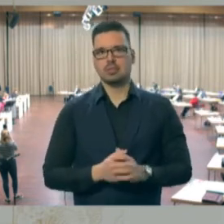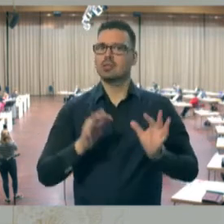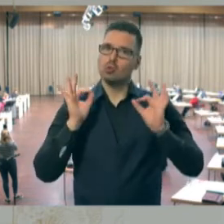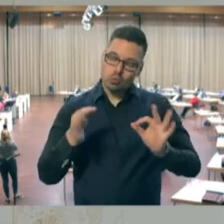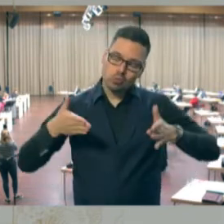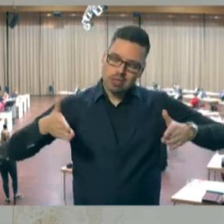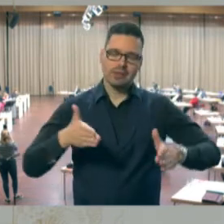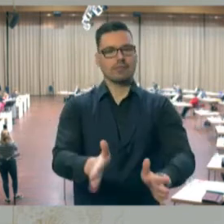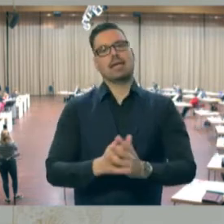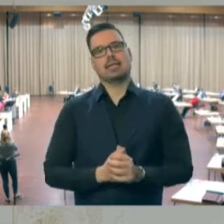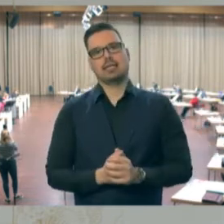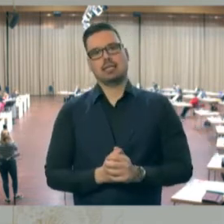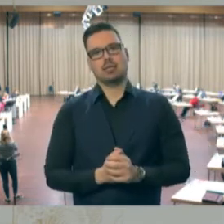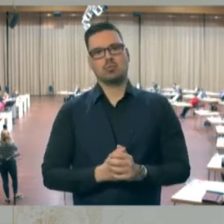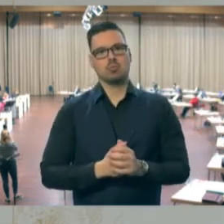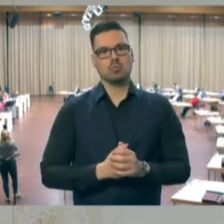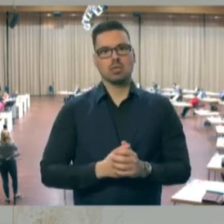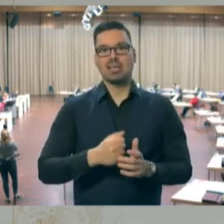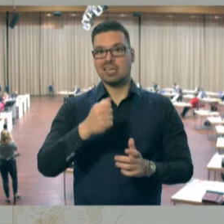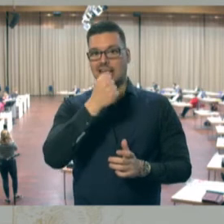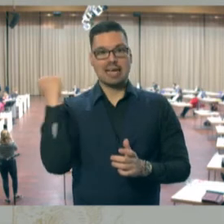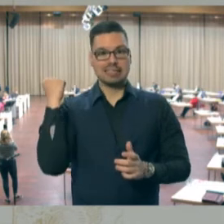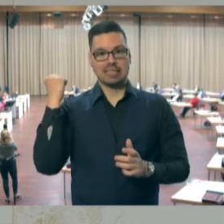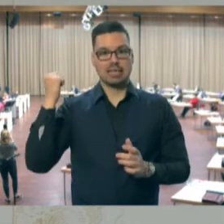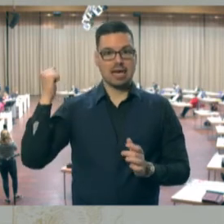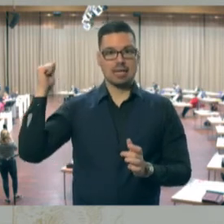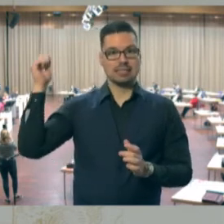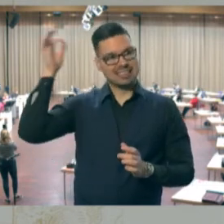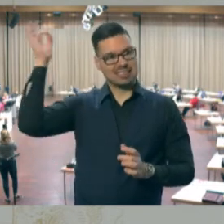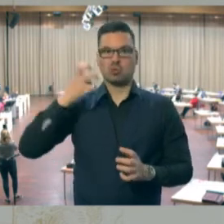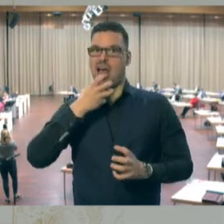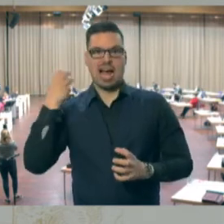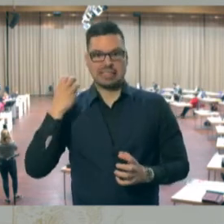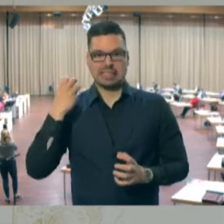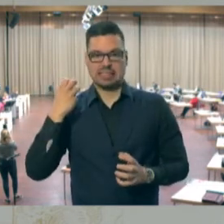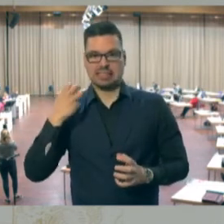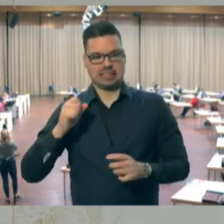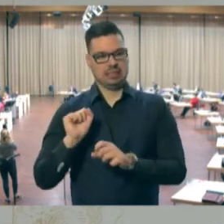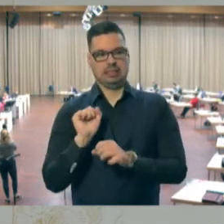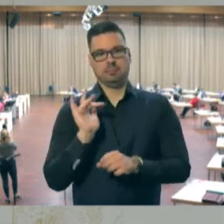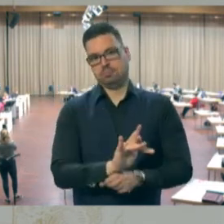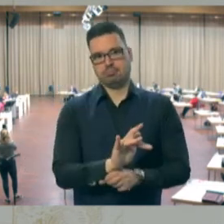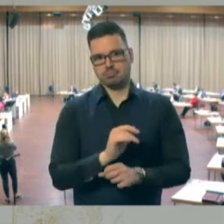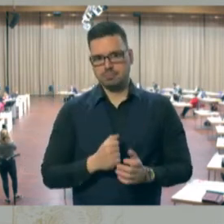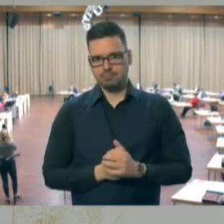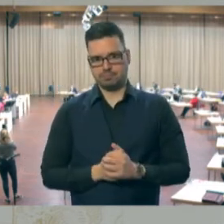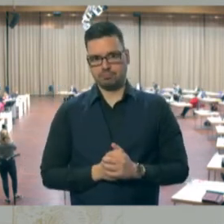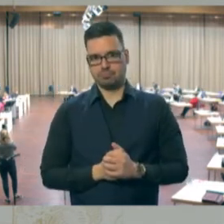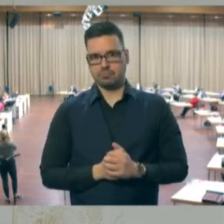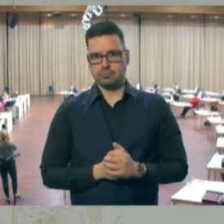guter Weg, um radikalen Denkansätzen Hass und Hetze zu begegnen.